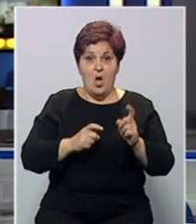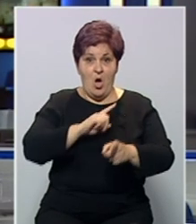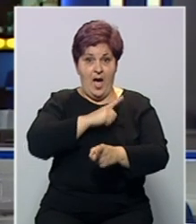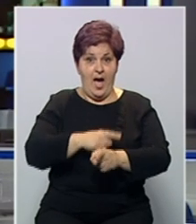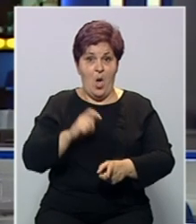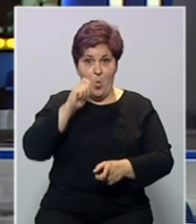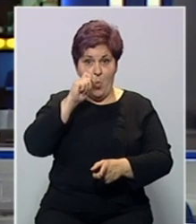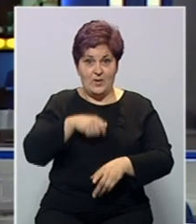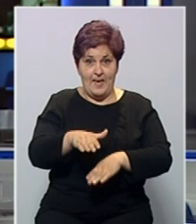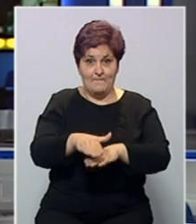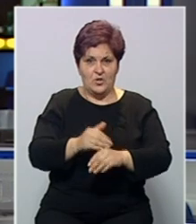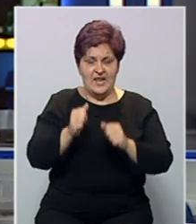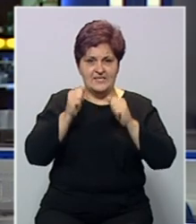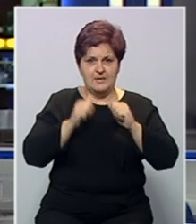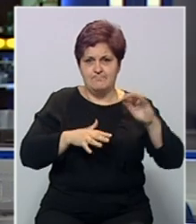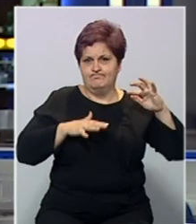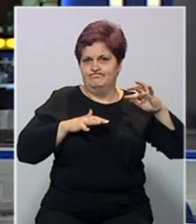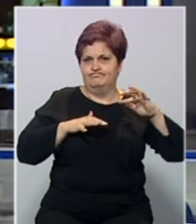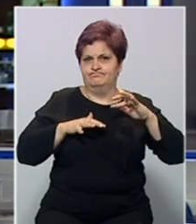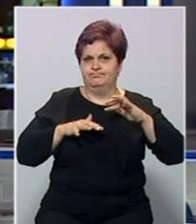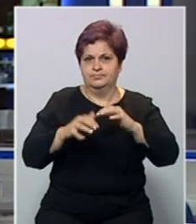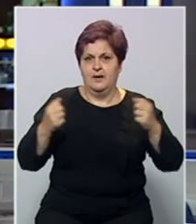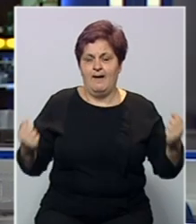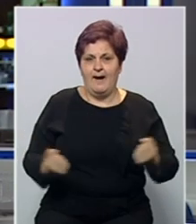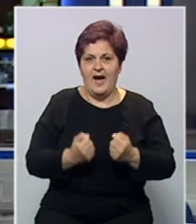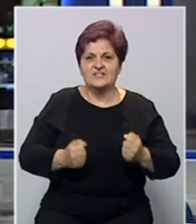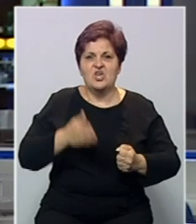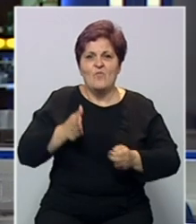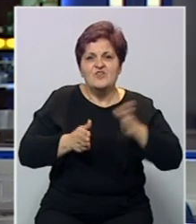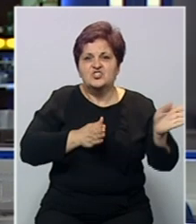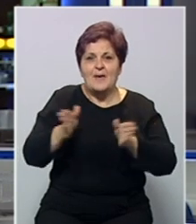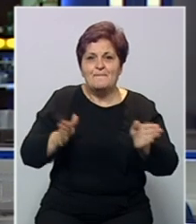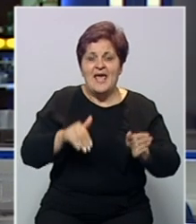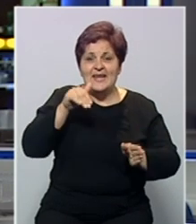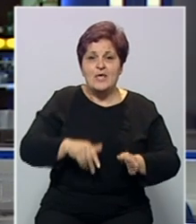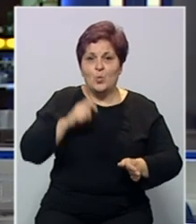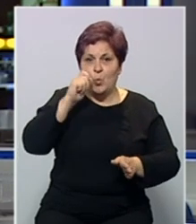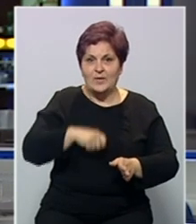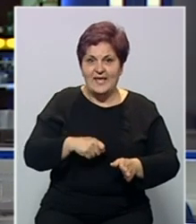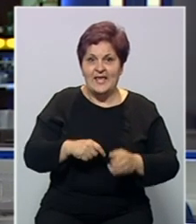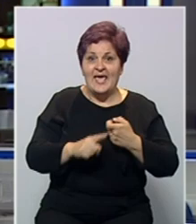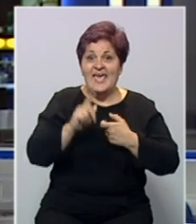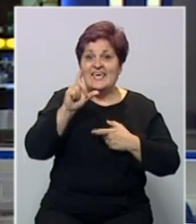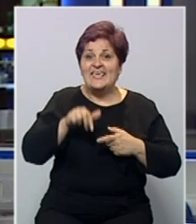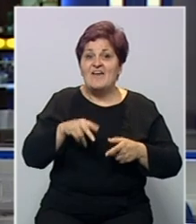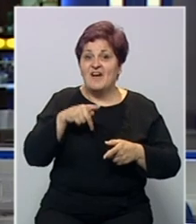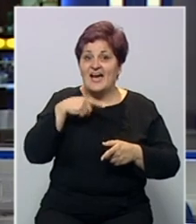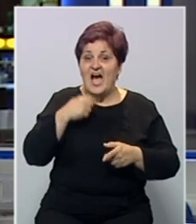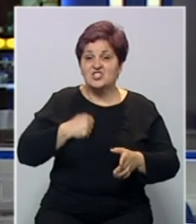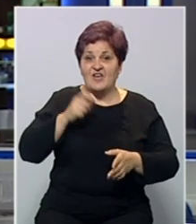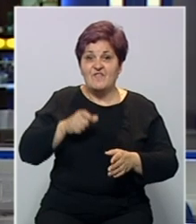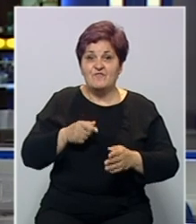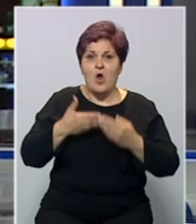Oružene snage Ukrajine pokrenule su snažne ofanzivne akcije u više pravaca na jugu Ukrajine. Kijev navodi da su